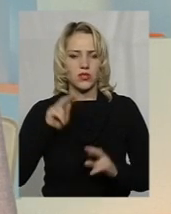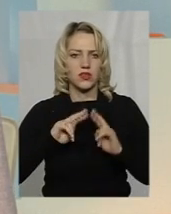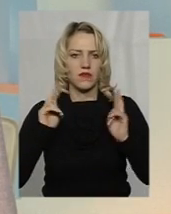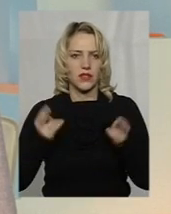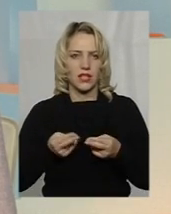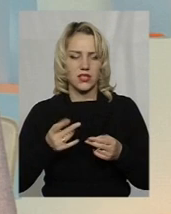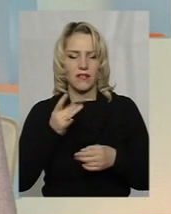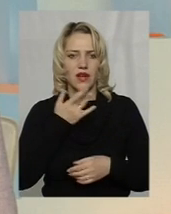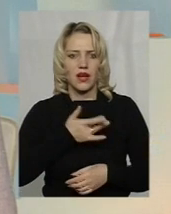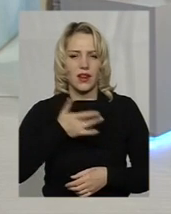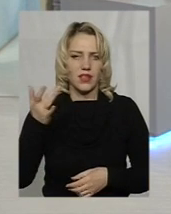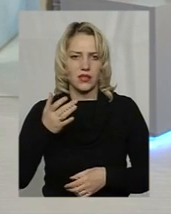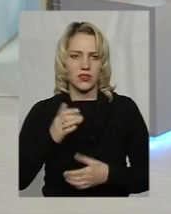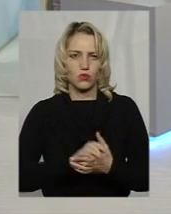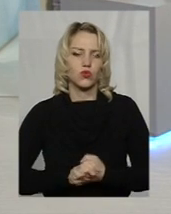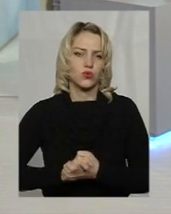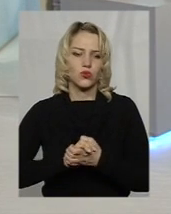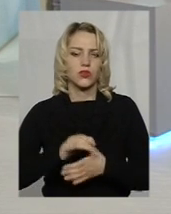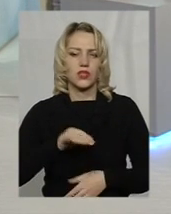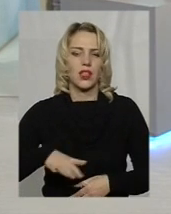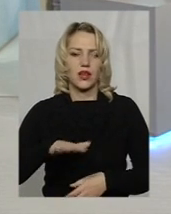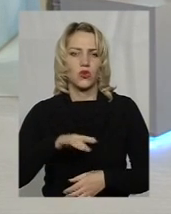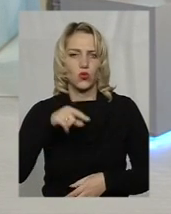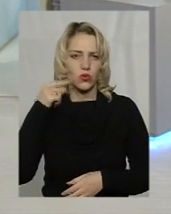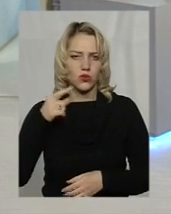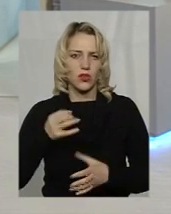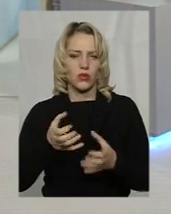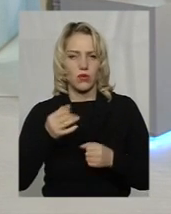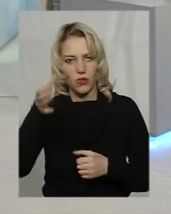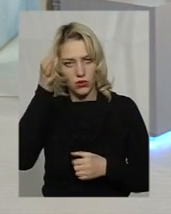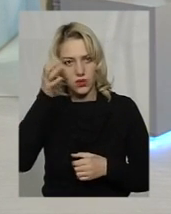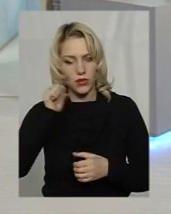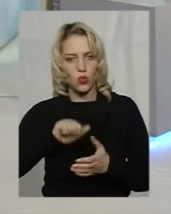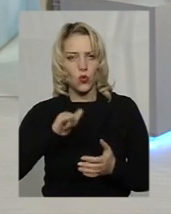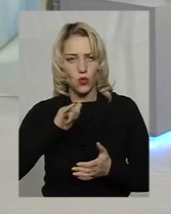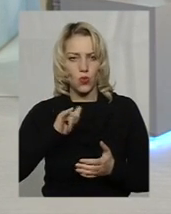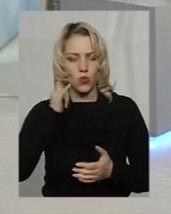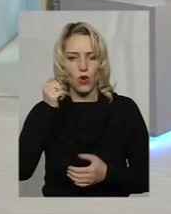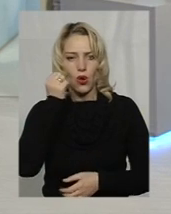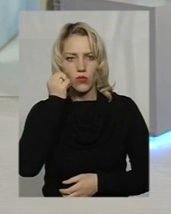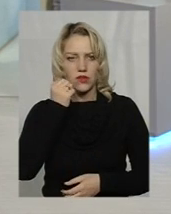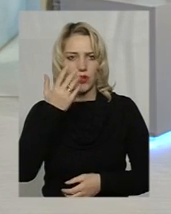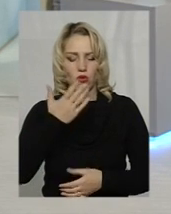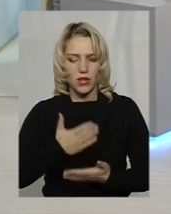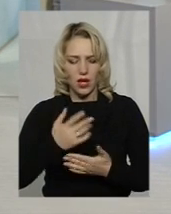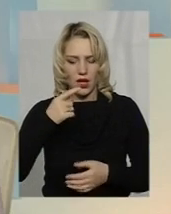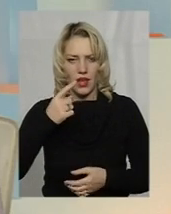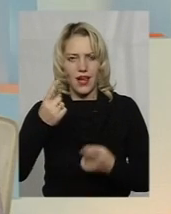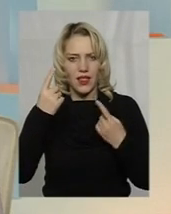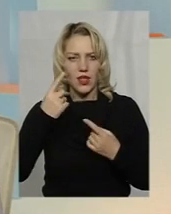в Радянському Союзі, на території Росії, отримав освіту в Москві, відповідно. Але він є глибоко патріотичною людиною.